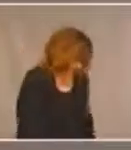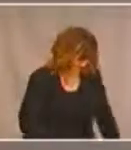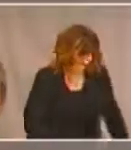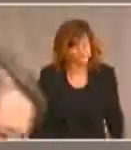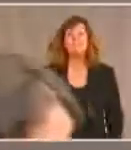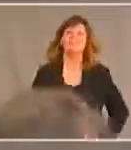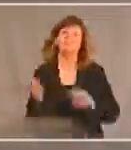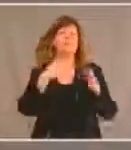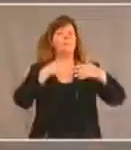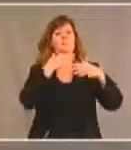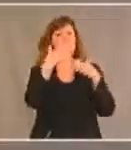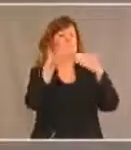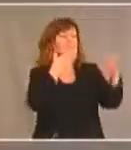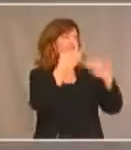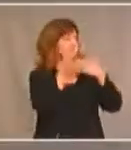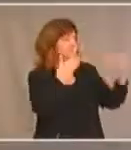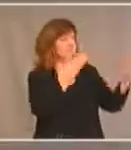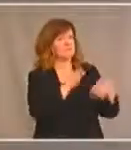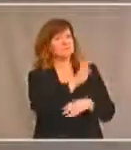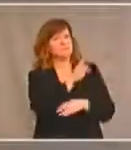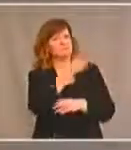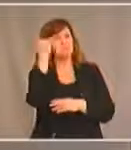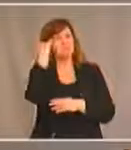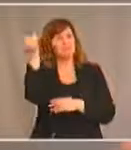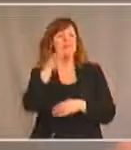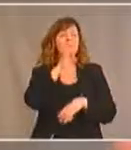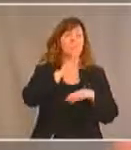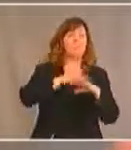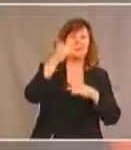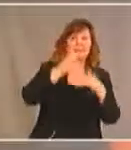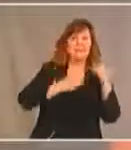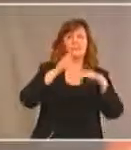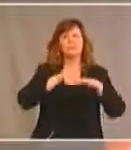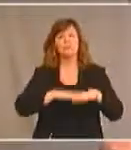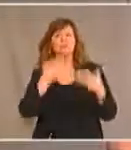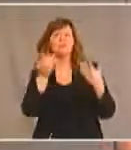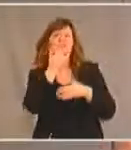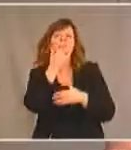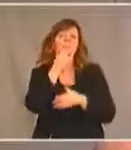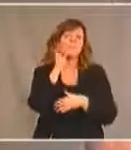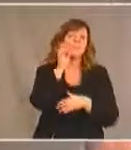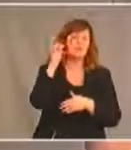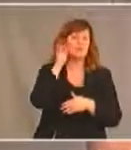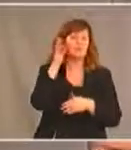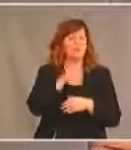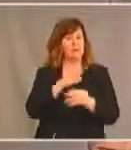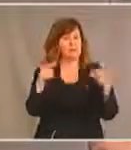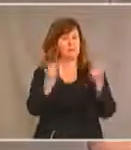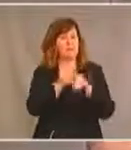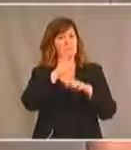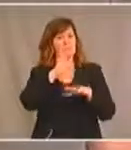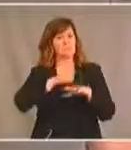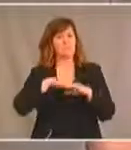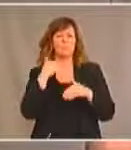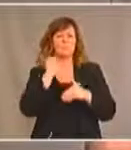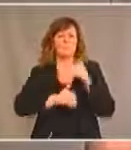Surtout, merci de votre perspective sur les questions autochtones et aussi pour avoir parlé du processus